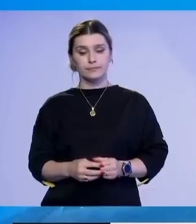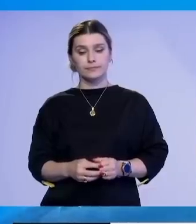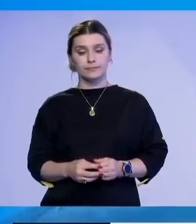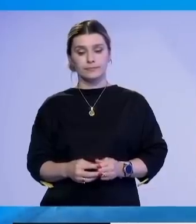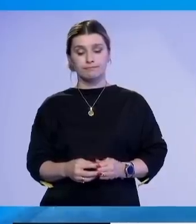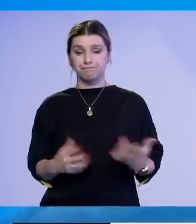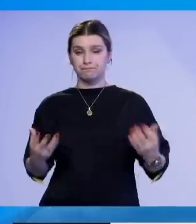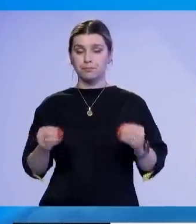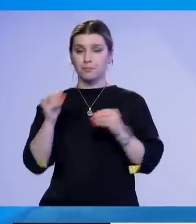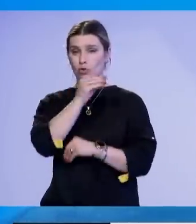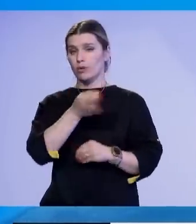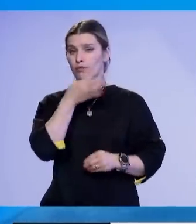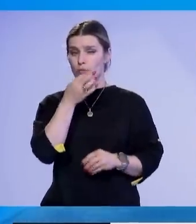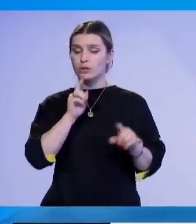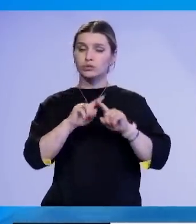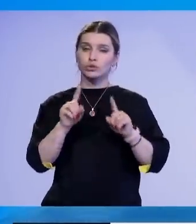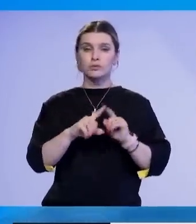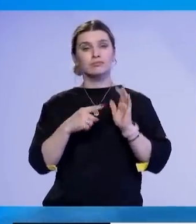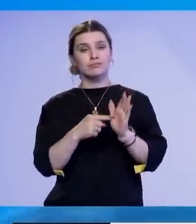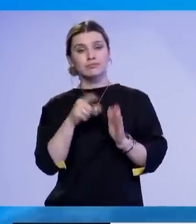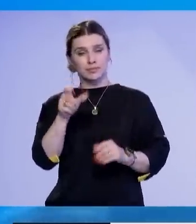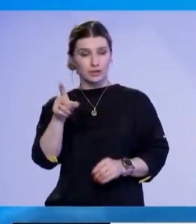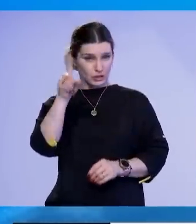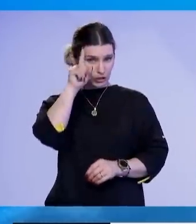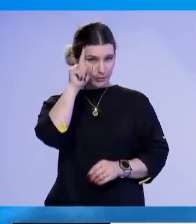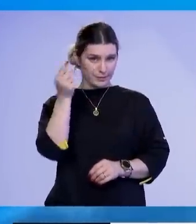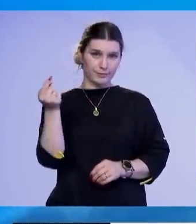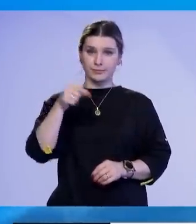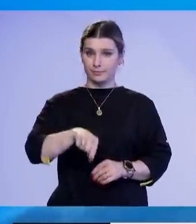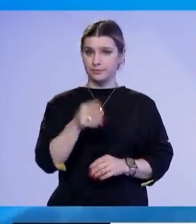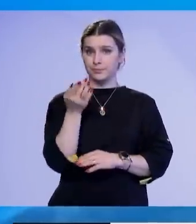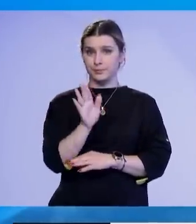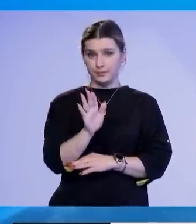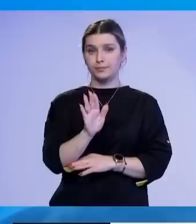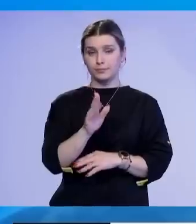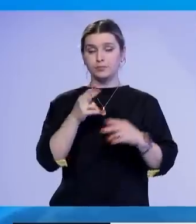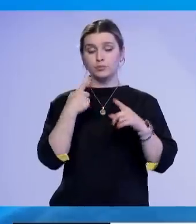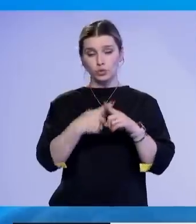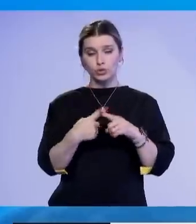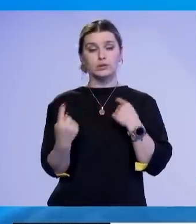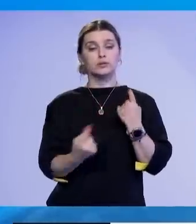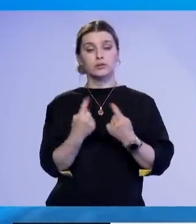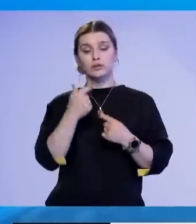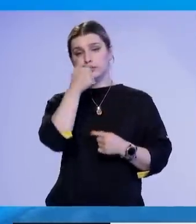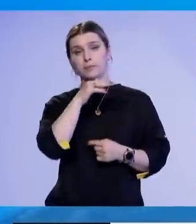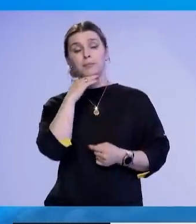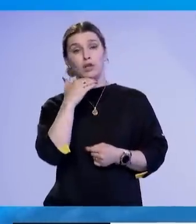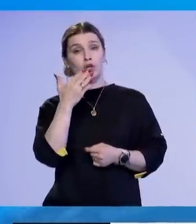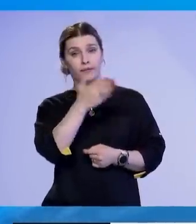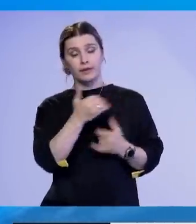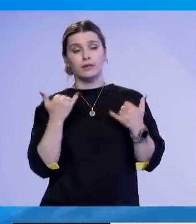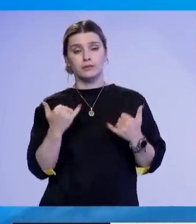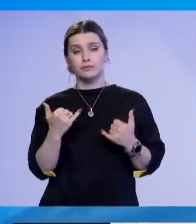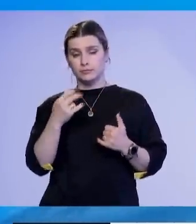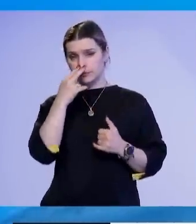Për më shumë informacionë në rëdhë vizitës e emisarit Gjerman në Manuel Sarazin dhe situatës aktuale në veritë të vendit në